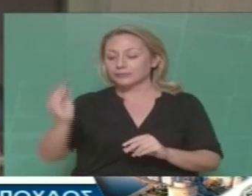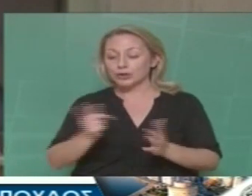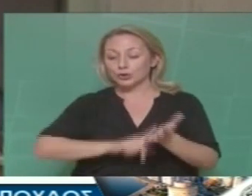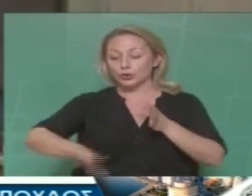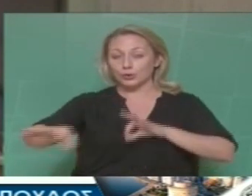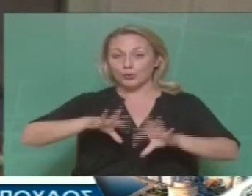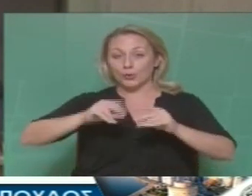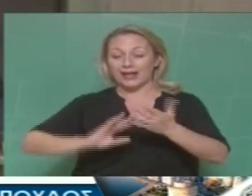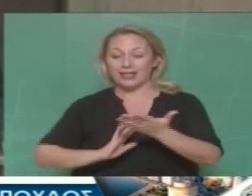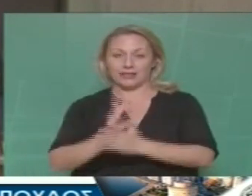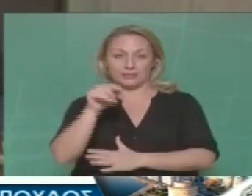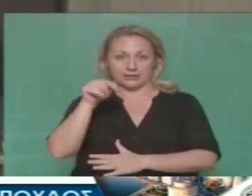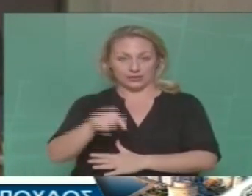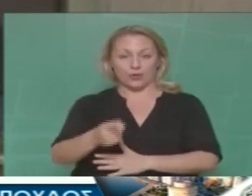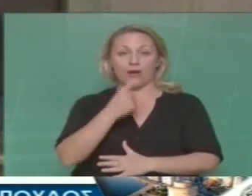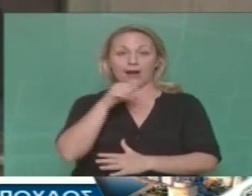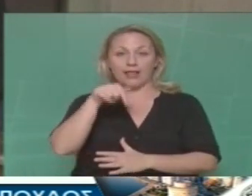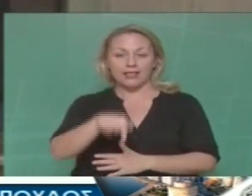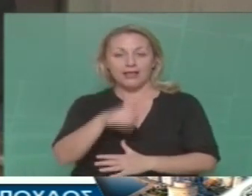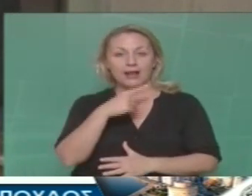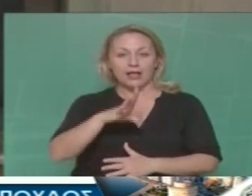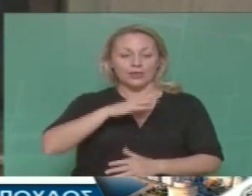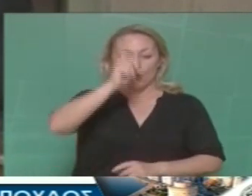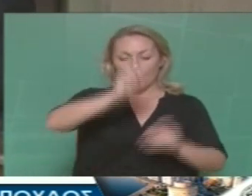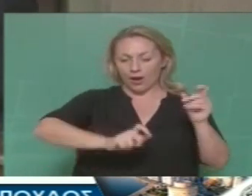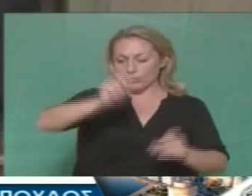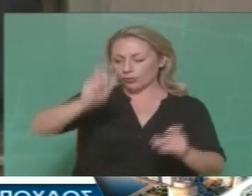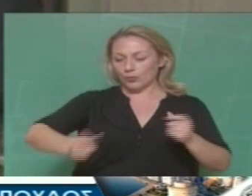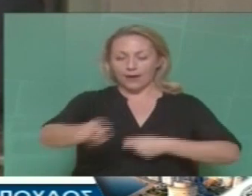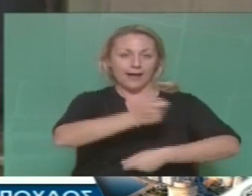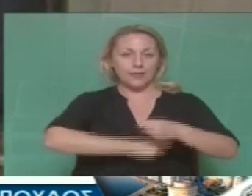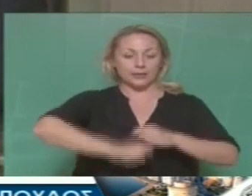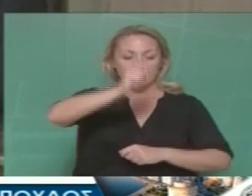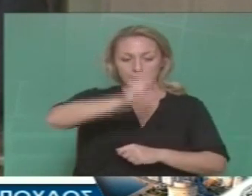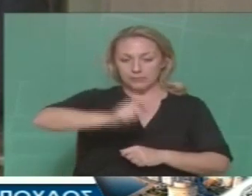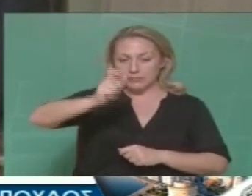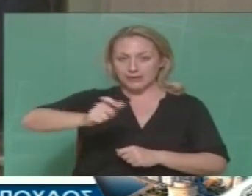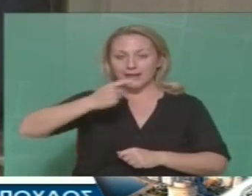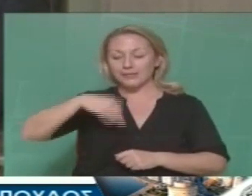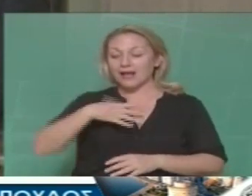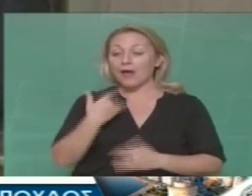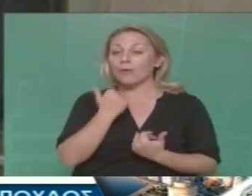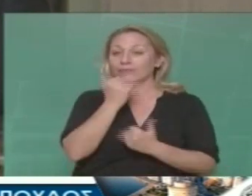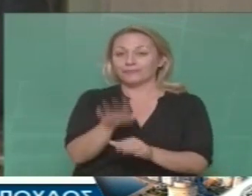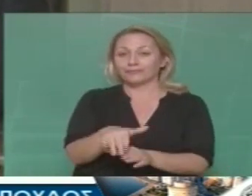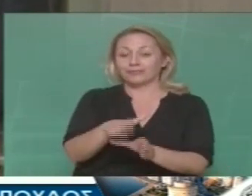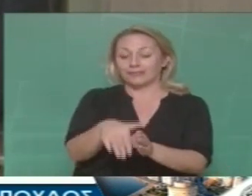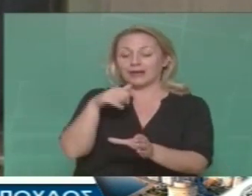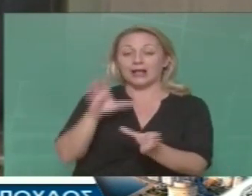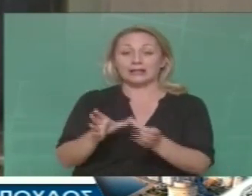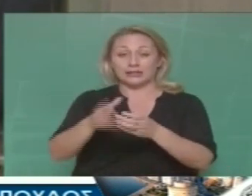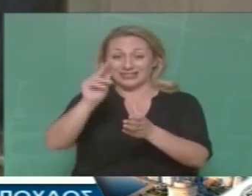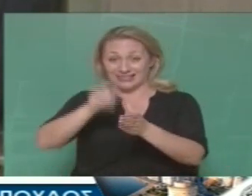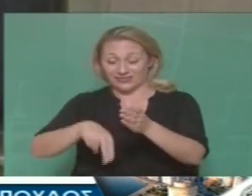στην πραγματικότητα δίνει το δικαίωμα σε κάθε έναν ξεχωριστό επιχειρηματία να αυτοεξαιρεθεί από τις συλλογικές